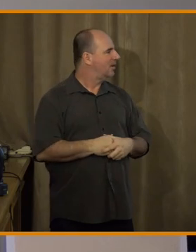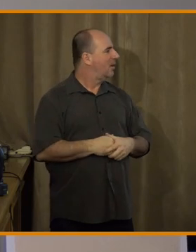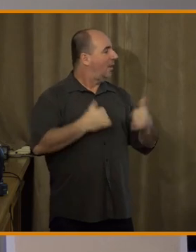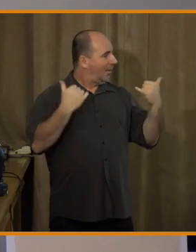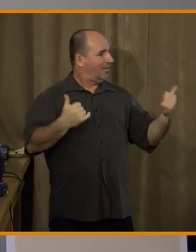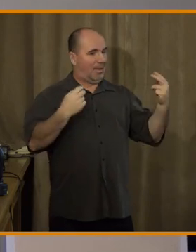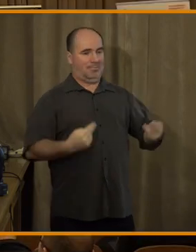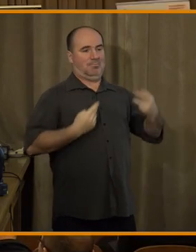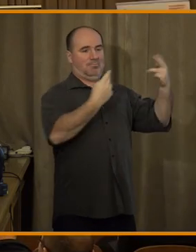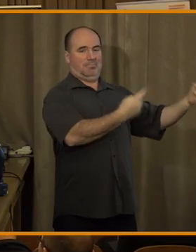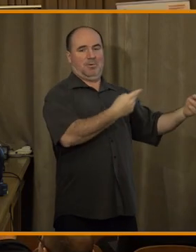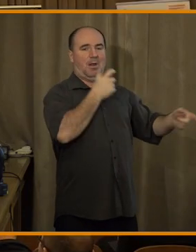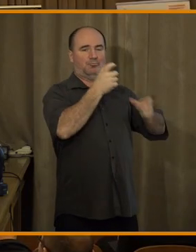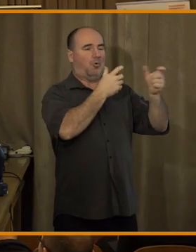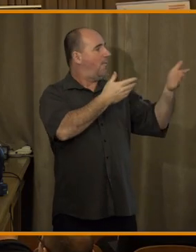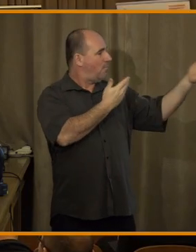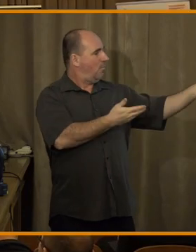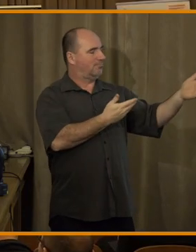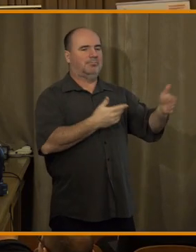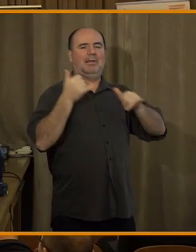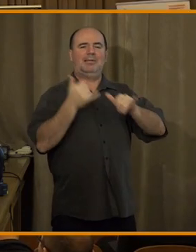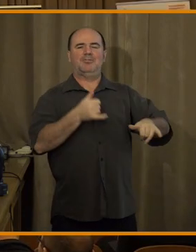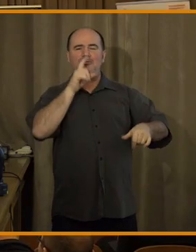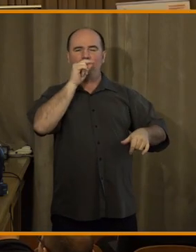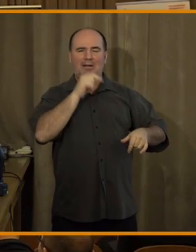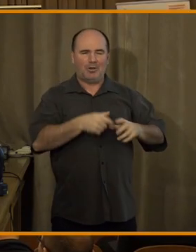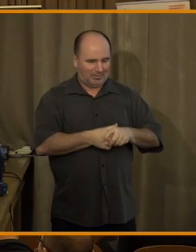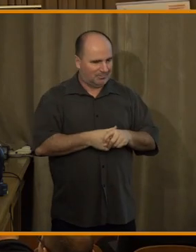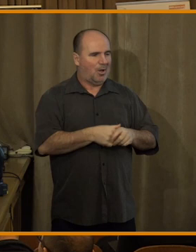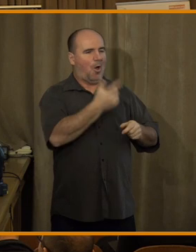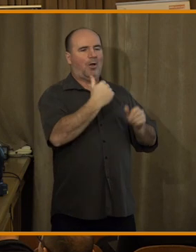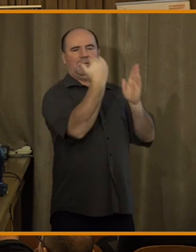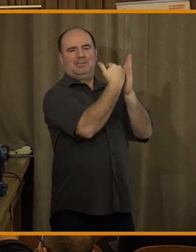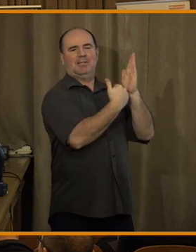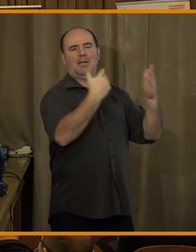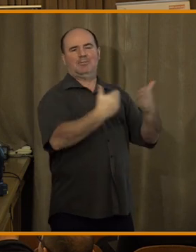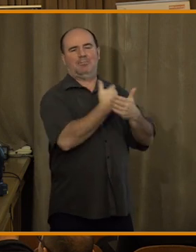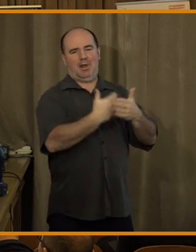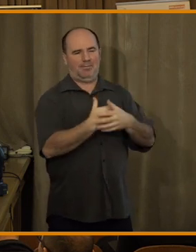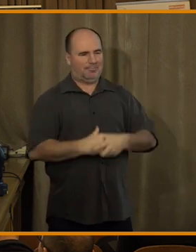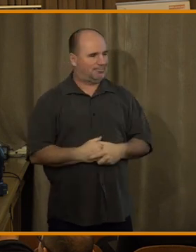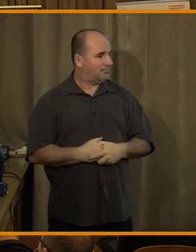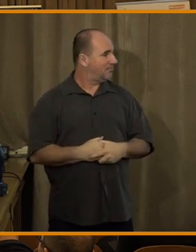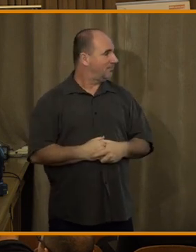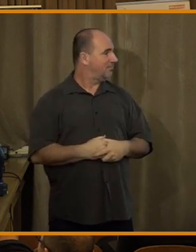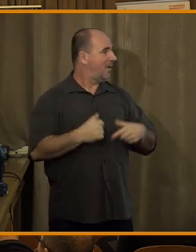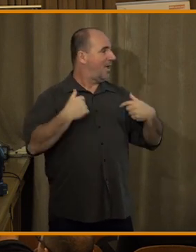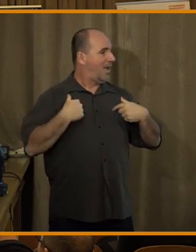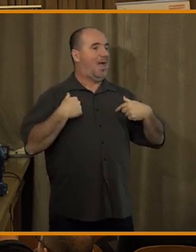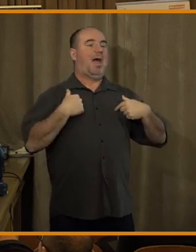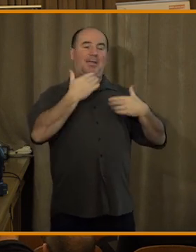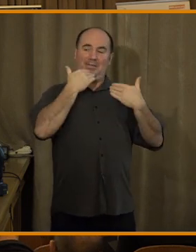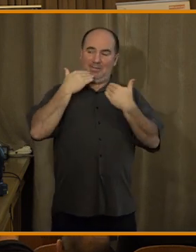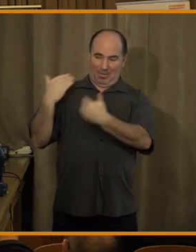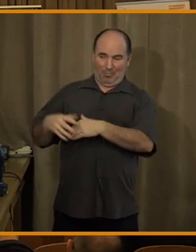slovo Jiřímu Špačkovi ze seznam zpráv. Děkuju za slovo, jestli nevadí, já si stoupnu, vezmu si mikrofon do ruky, protože já